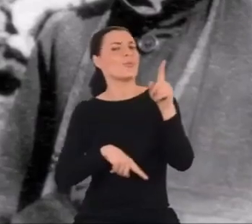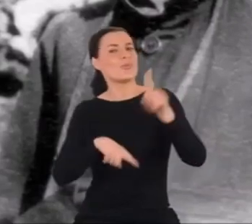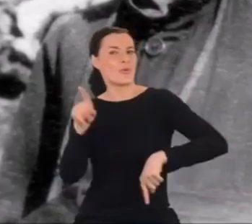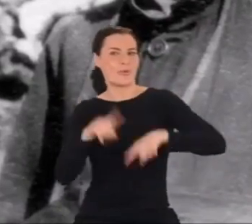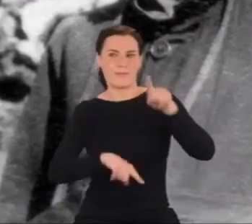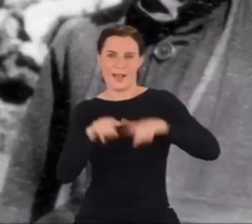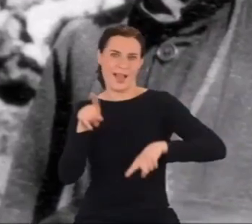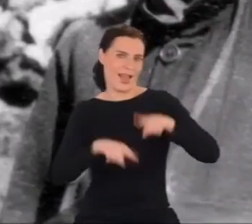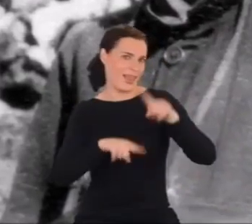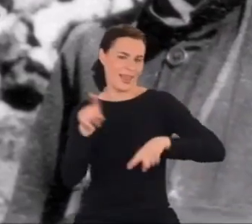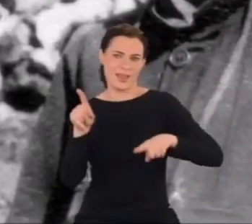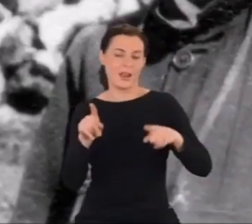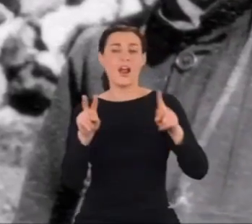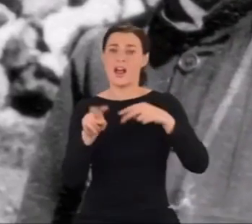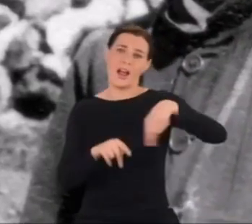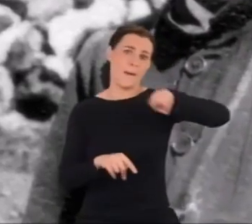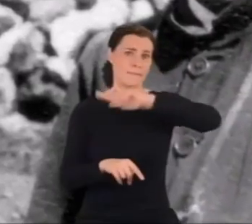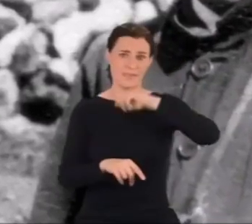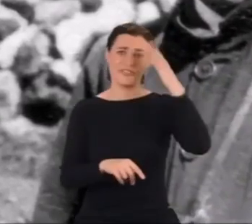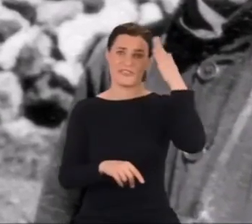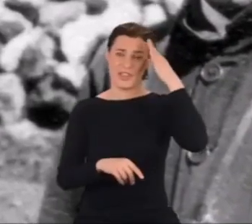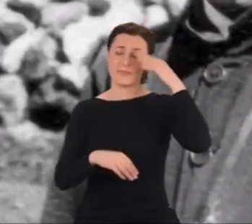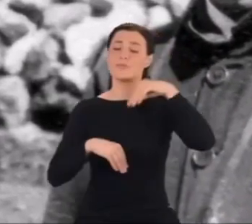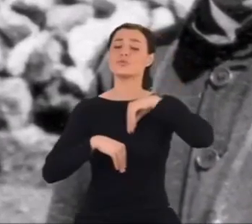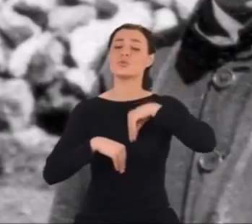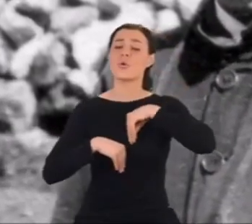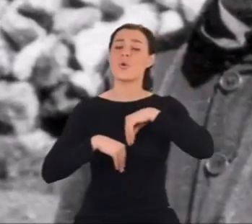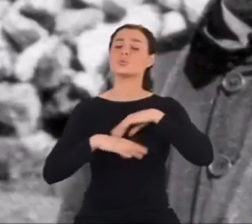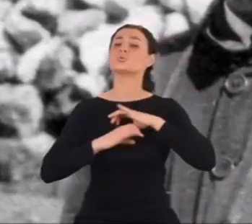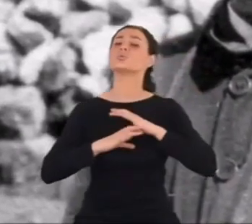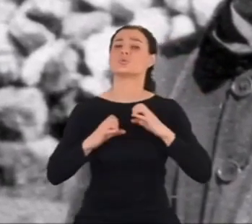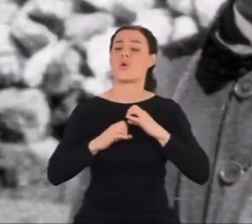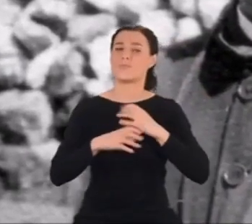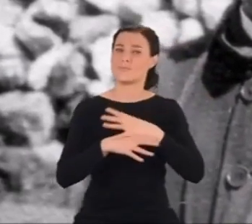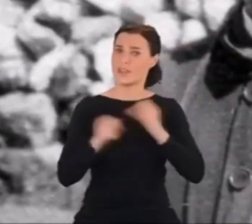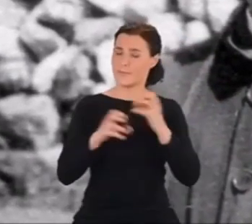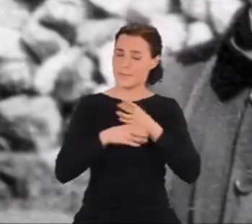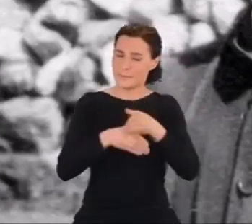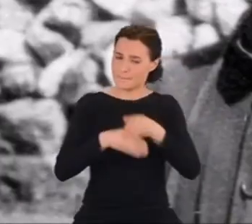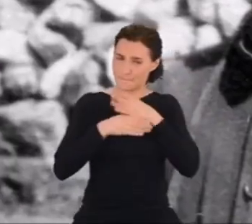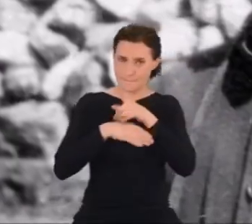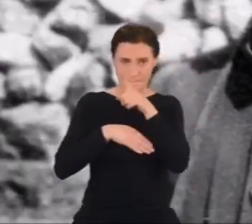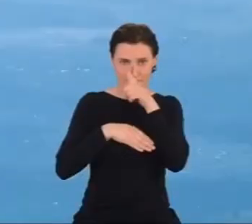A sami wiemy dobrze, jakie dramaty często w sobie ukrywamy.